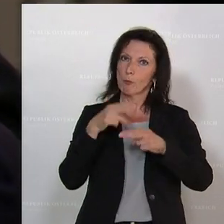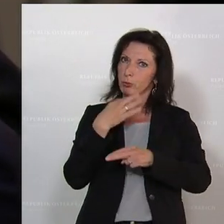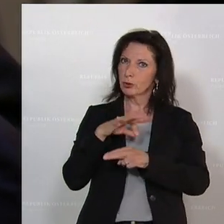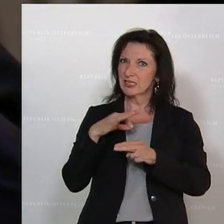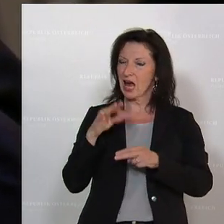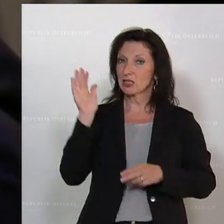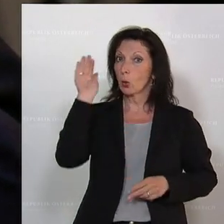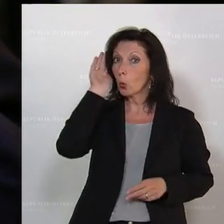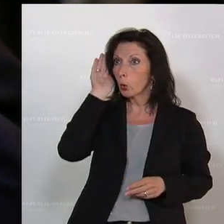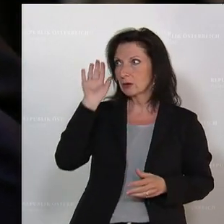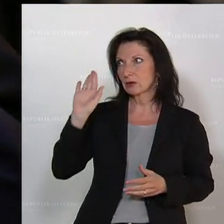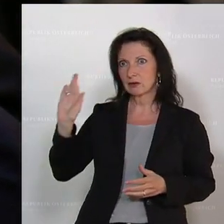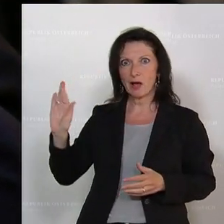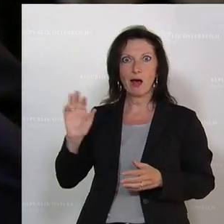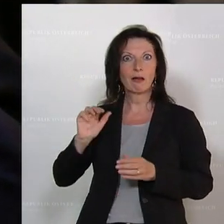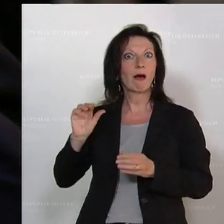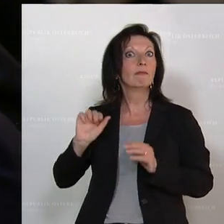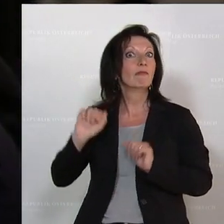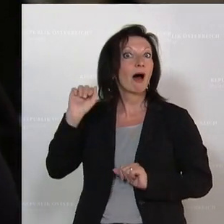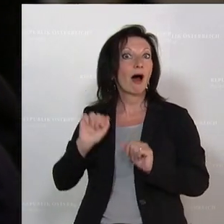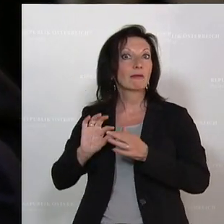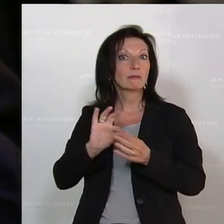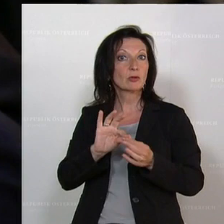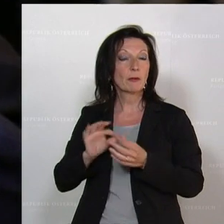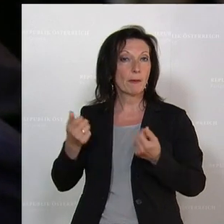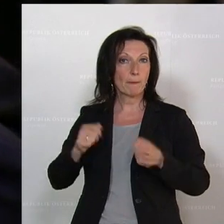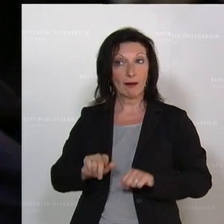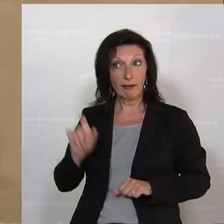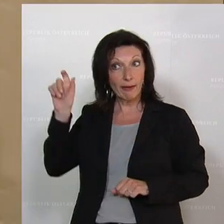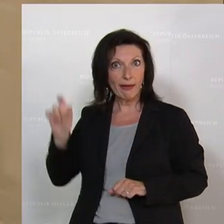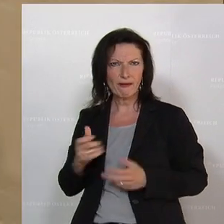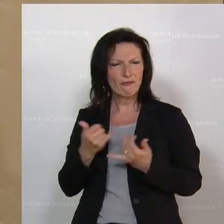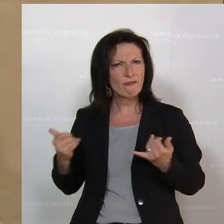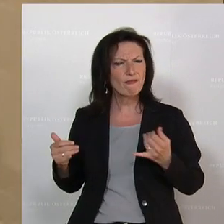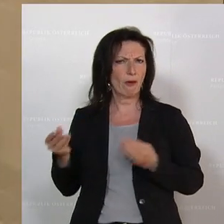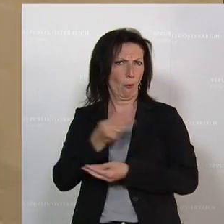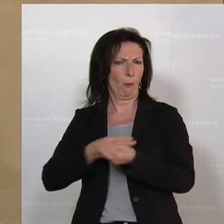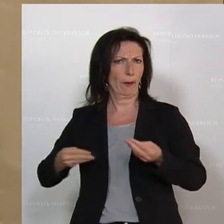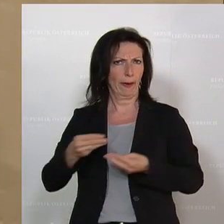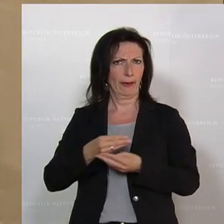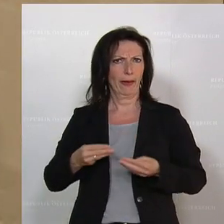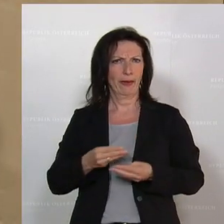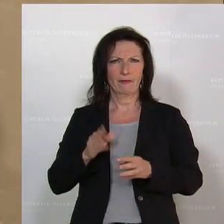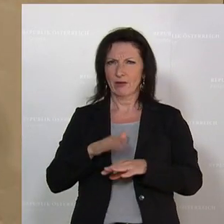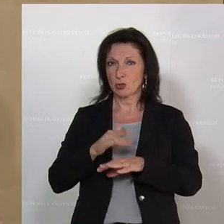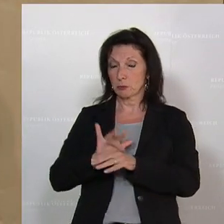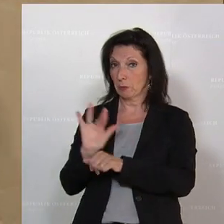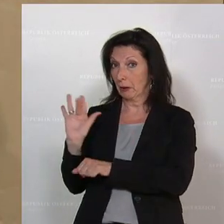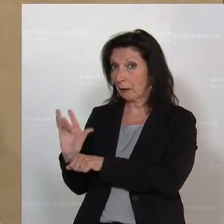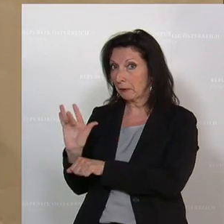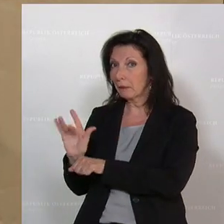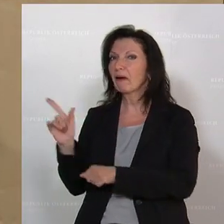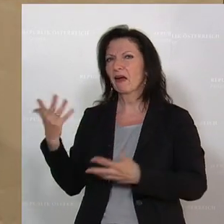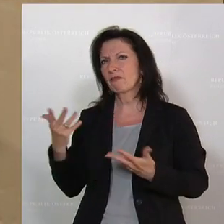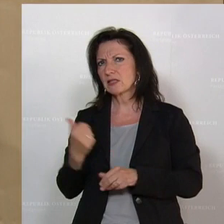Kurz mit dieser Macht umgeht. Wie geht er damit um, mit seiner Macht, wenn er kritisiert wird, wenn es um